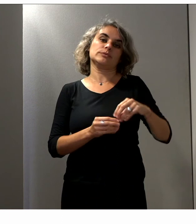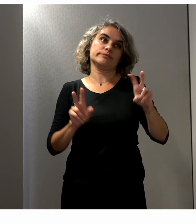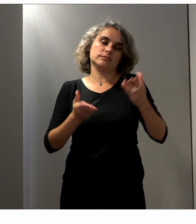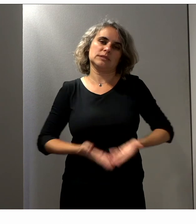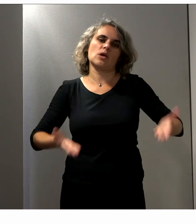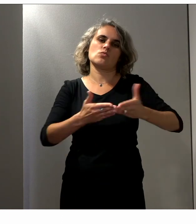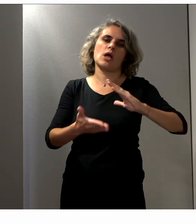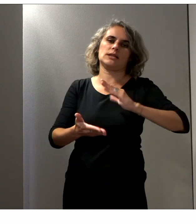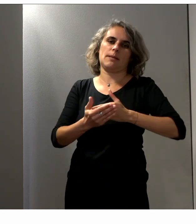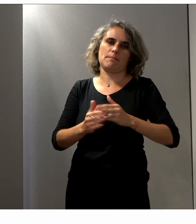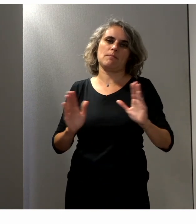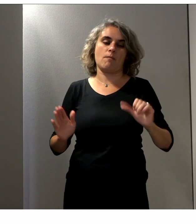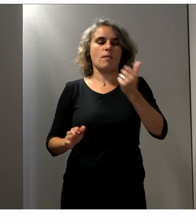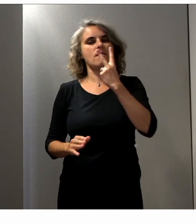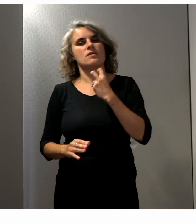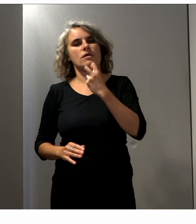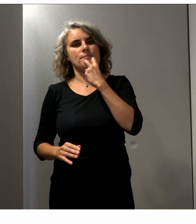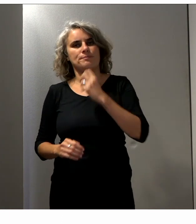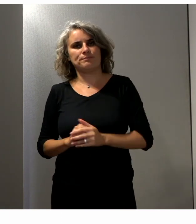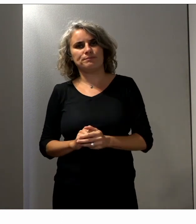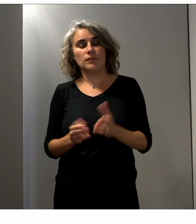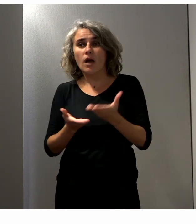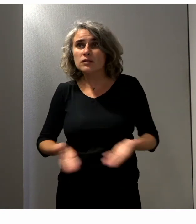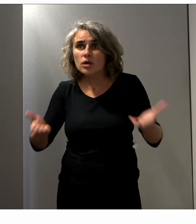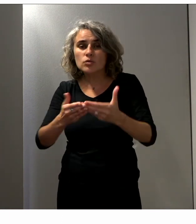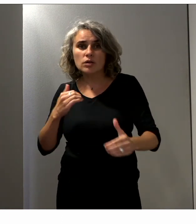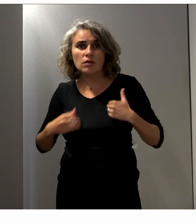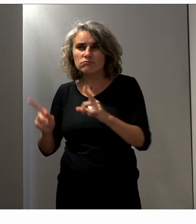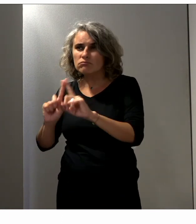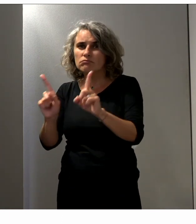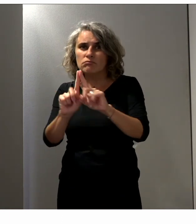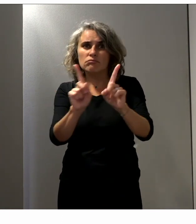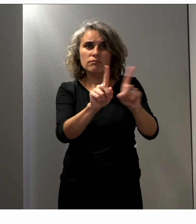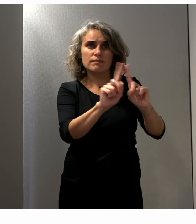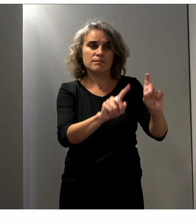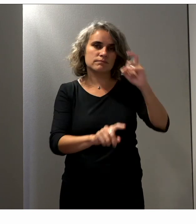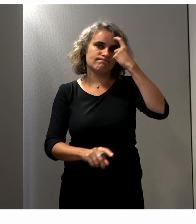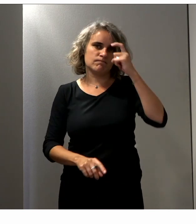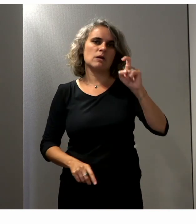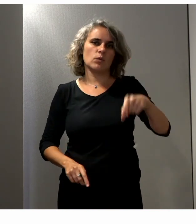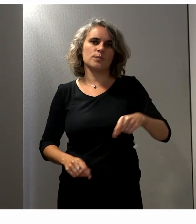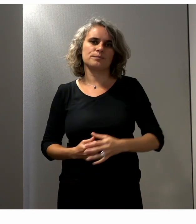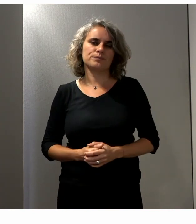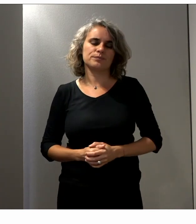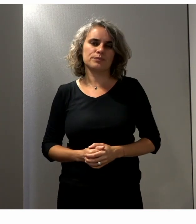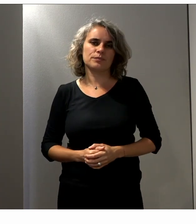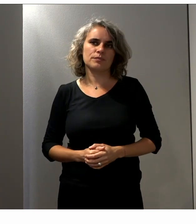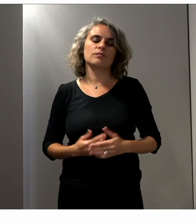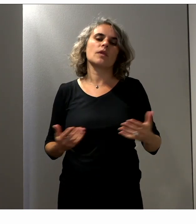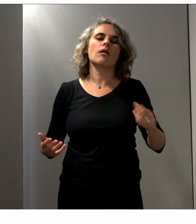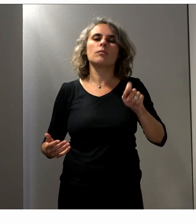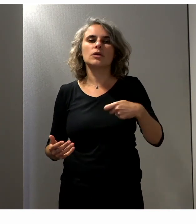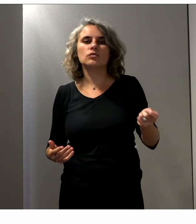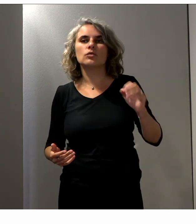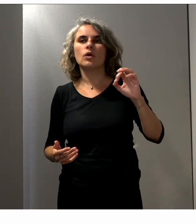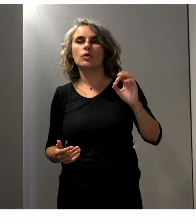situation du handicap. La diversité des situations est à considérer dans cette campagne électorale, donc bien